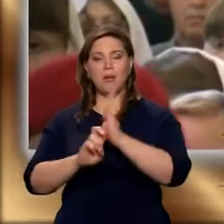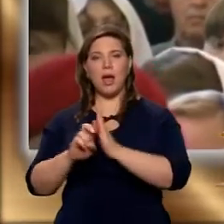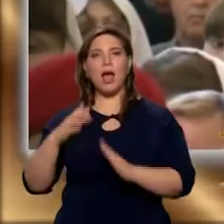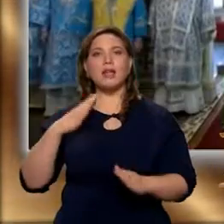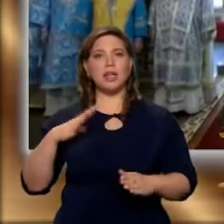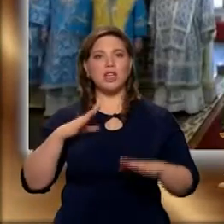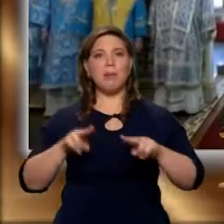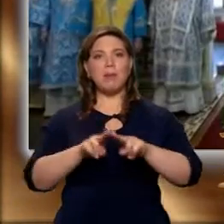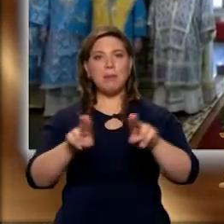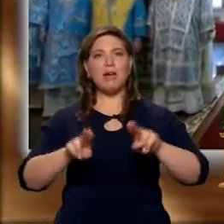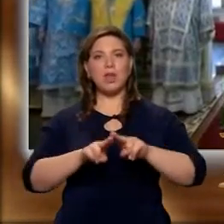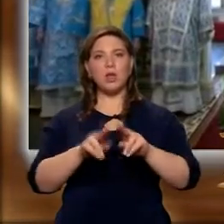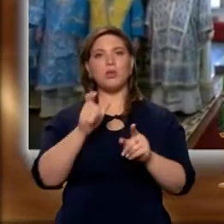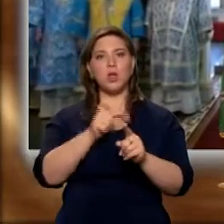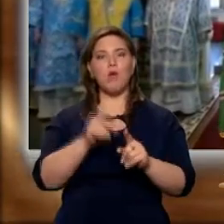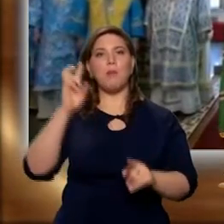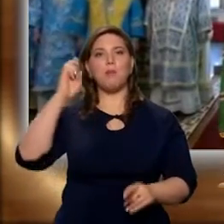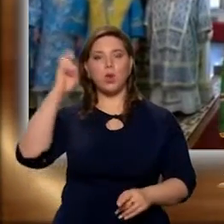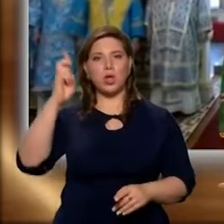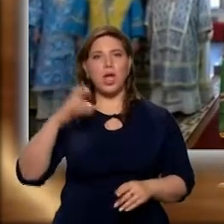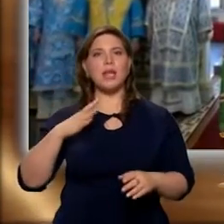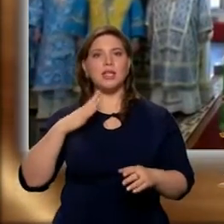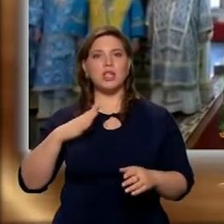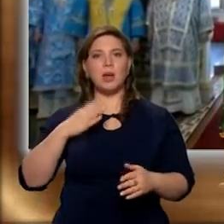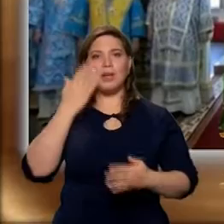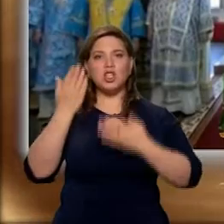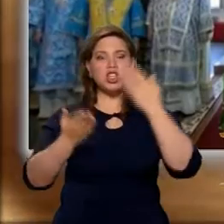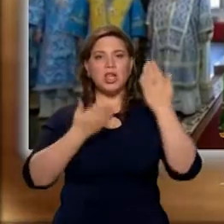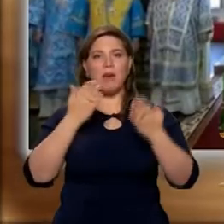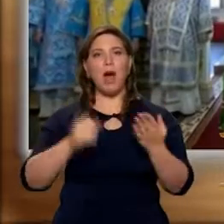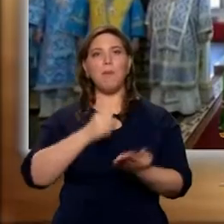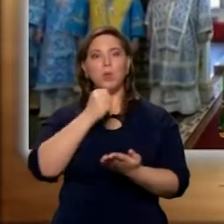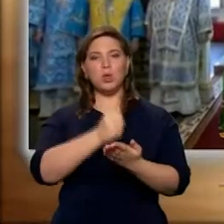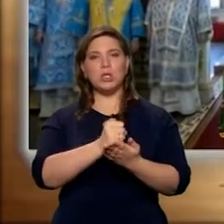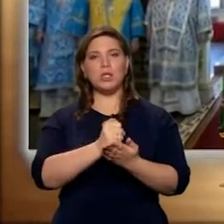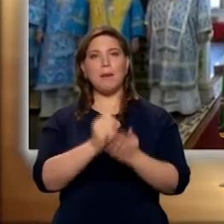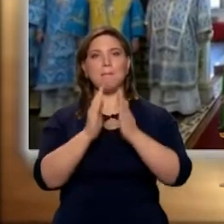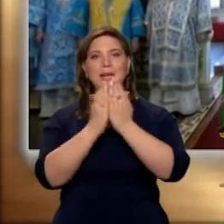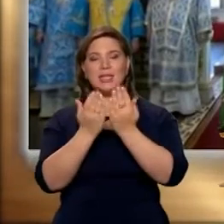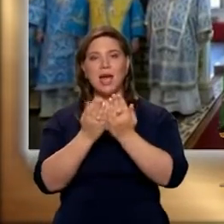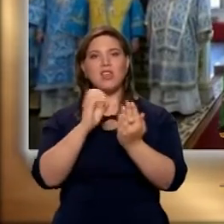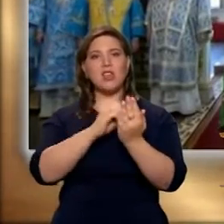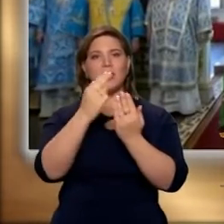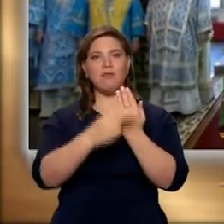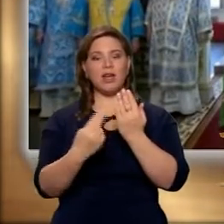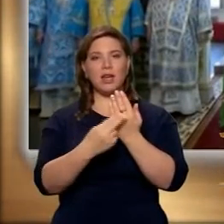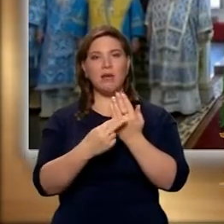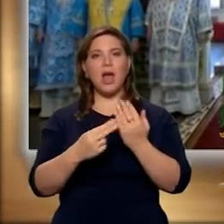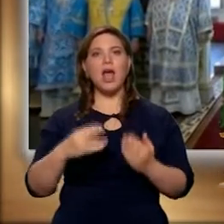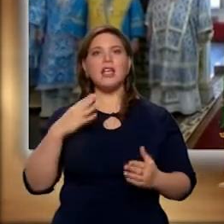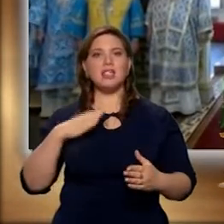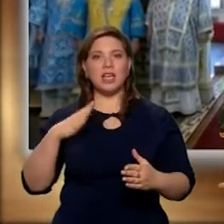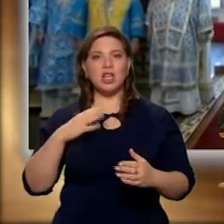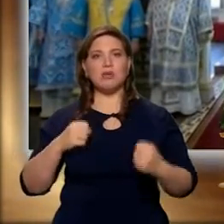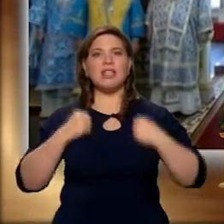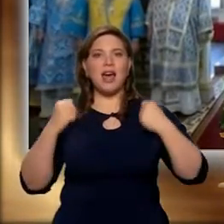Слово Божие, зачем мы читаем апостольские полоса Лани и Евангелие, зачем мы стараемся воспитывать